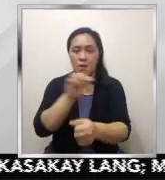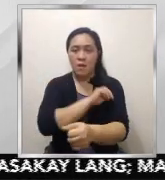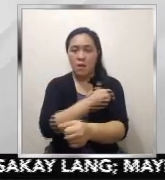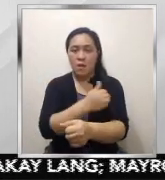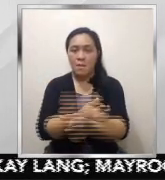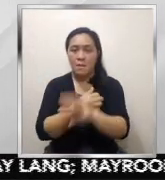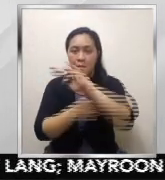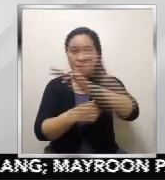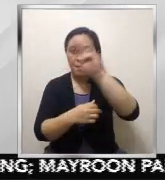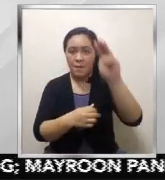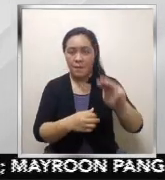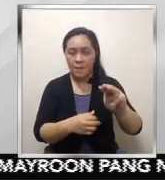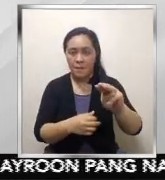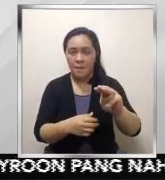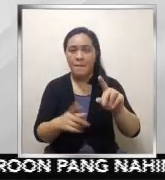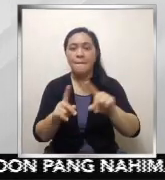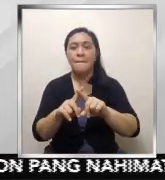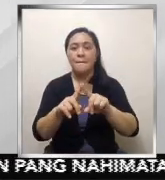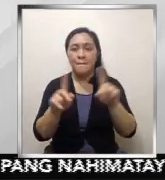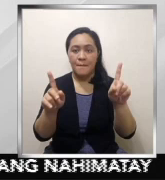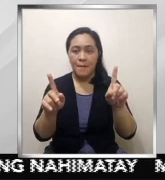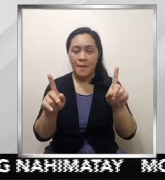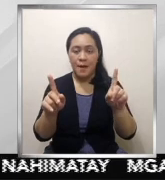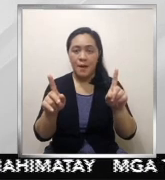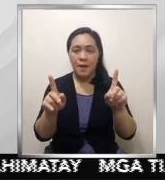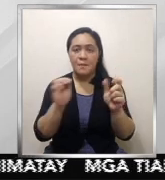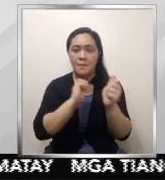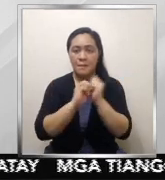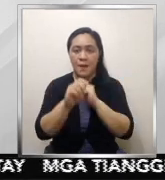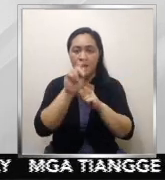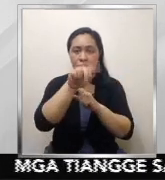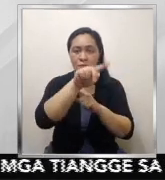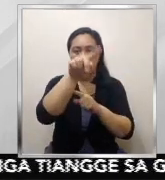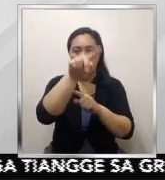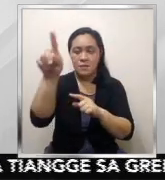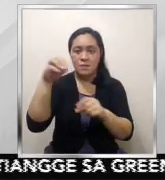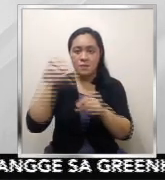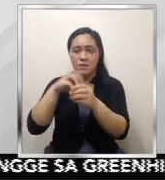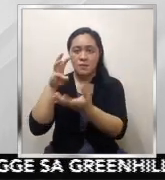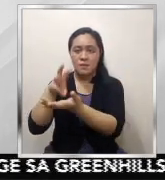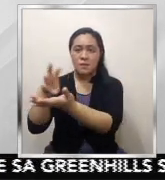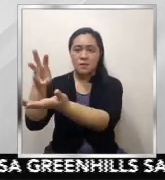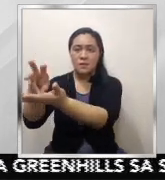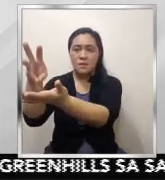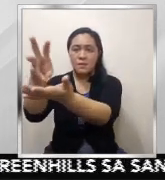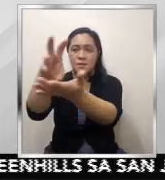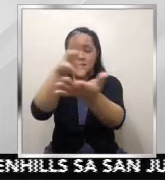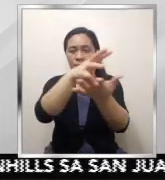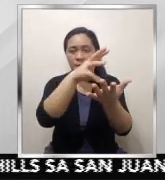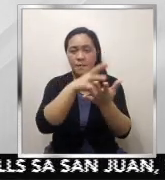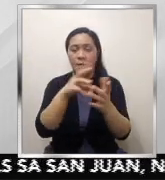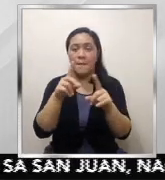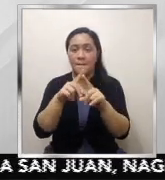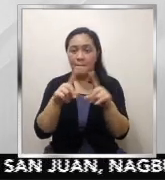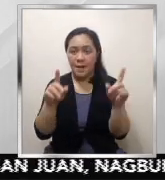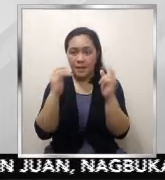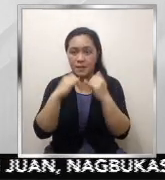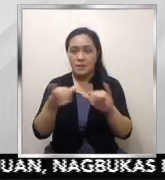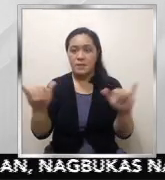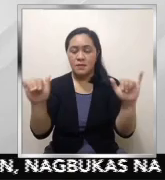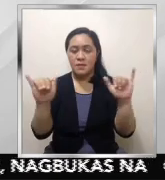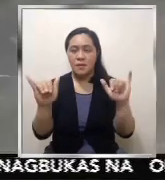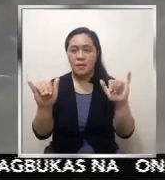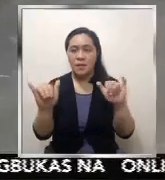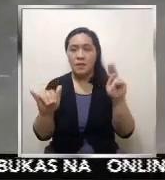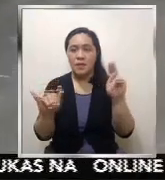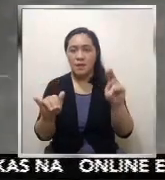iikot sa iba't ibang siyudad ng Metro Manila. Pero siyempre po, hanggang hindi kinakailangan, homeliner muna